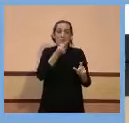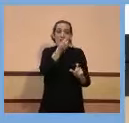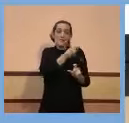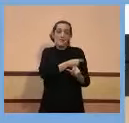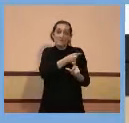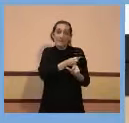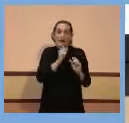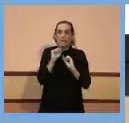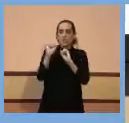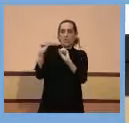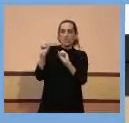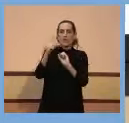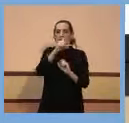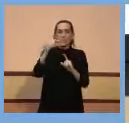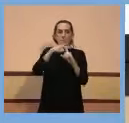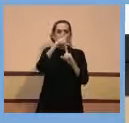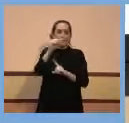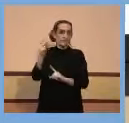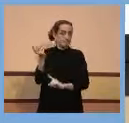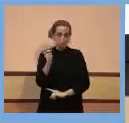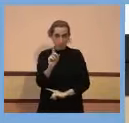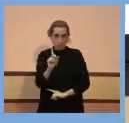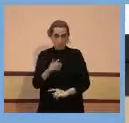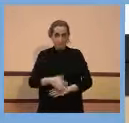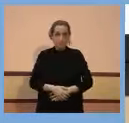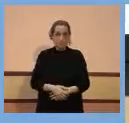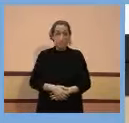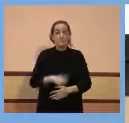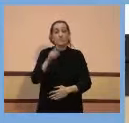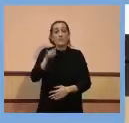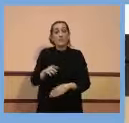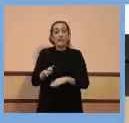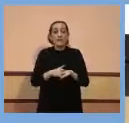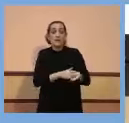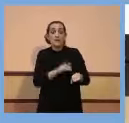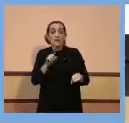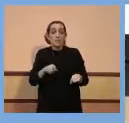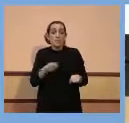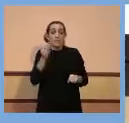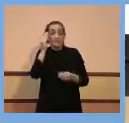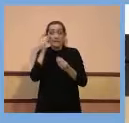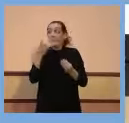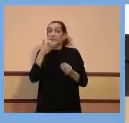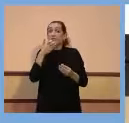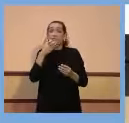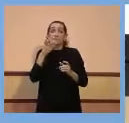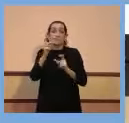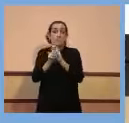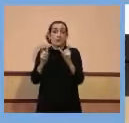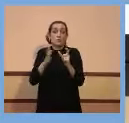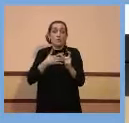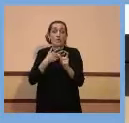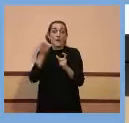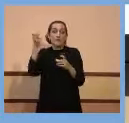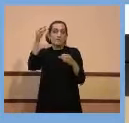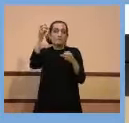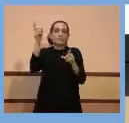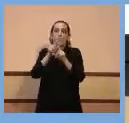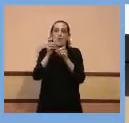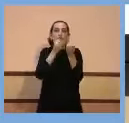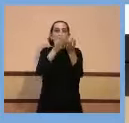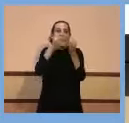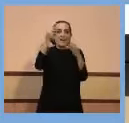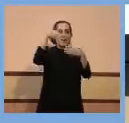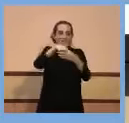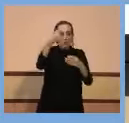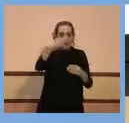necessàriament del 100%. A l'altre cantó de la balança es podrien trobar gent, que no la comptem aquí, que hagi patit la